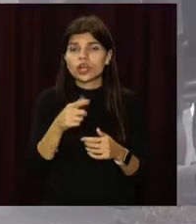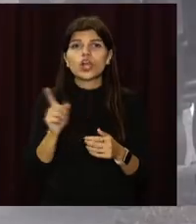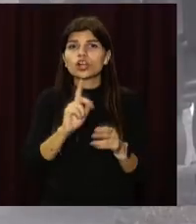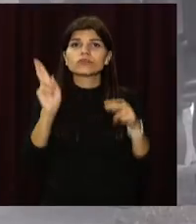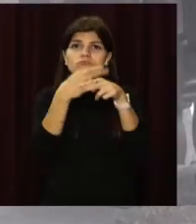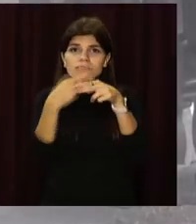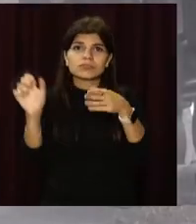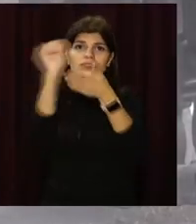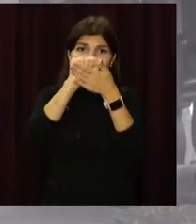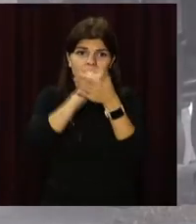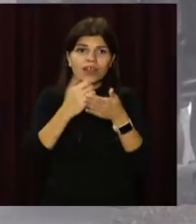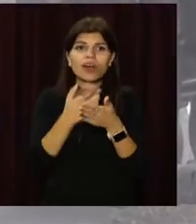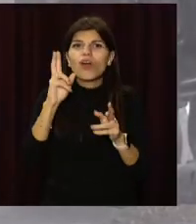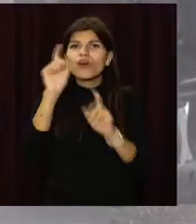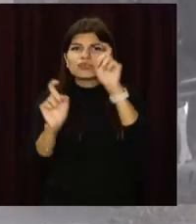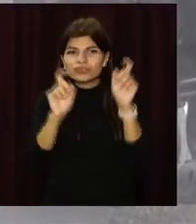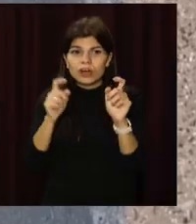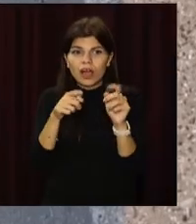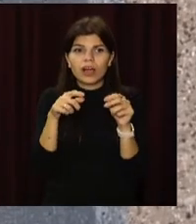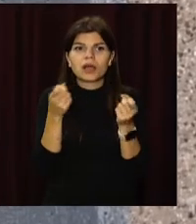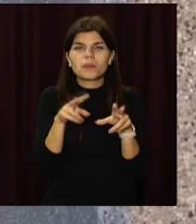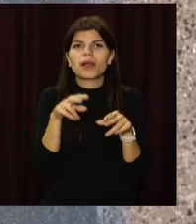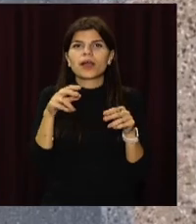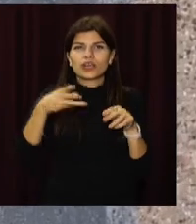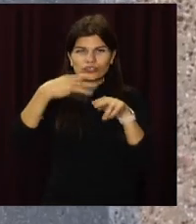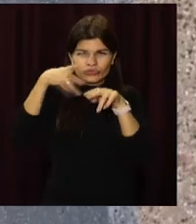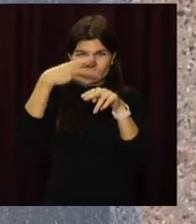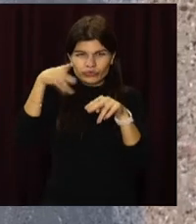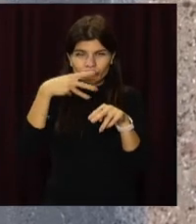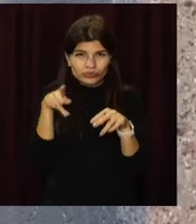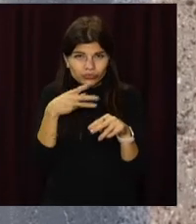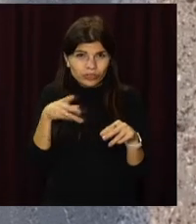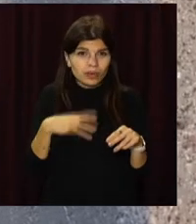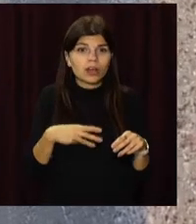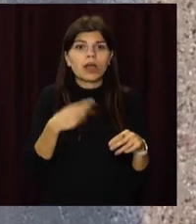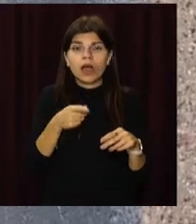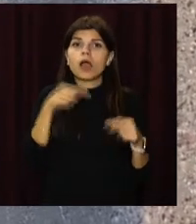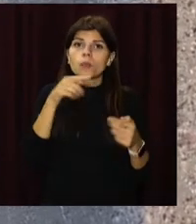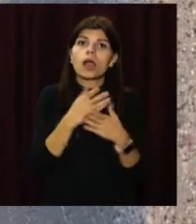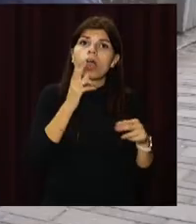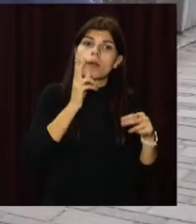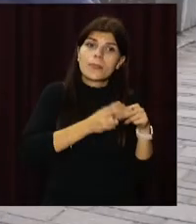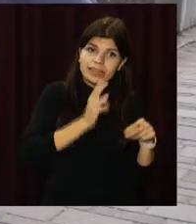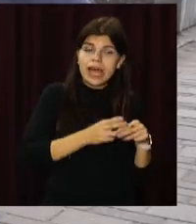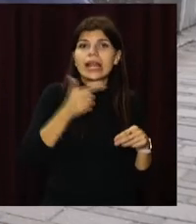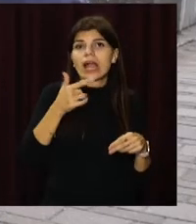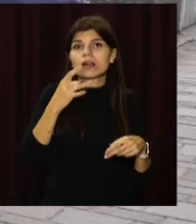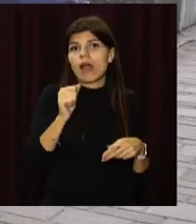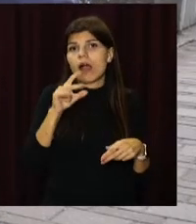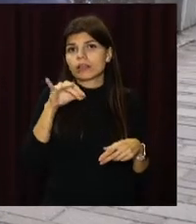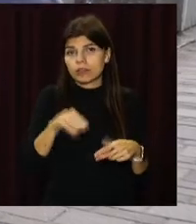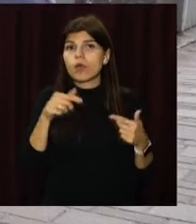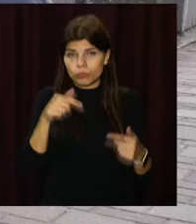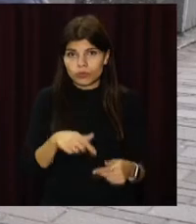Ліквідують розмальовки вандалів за допомогою піскоструя. Таке очищення ефективне на металі чи граніті, кажуть комунальники.